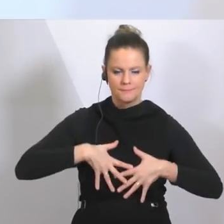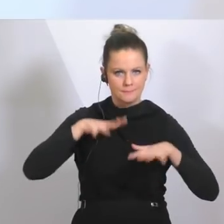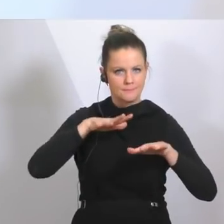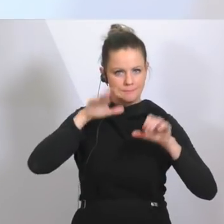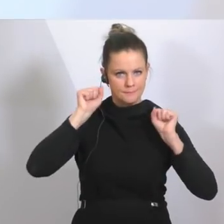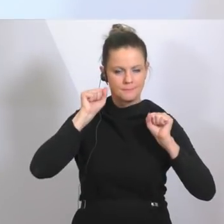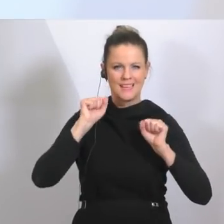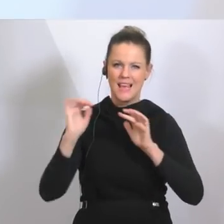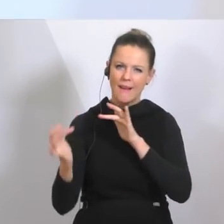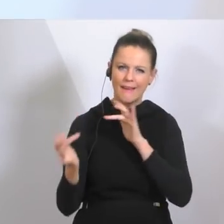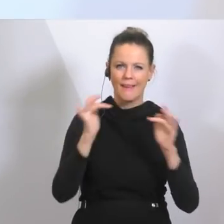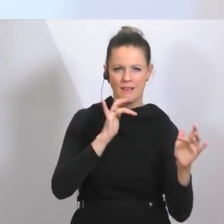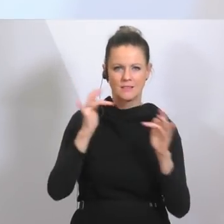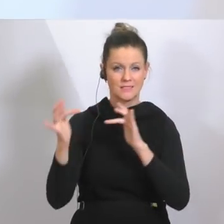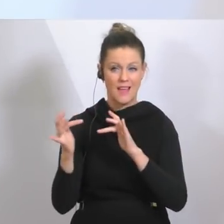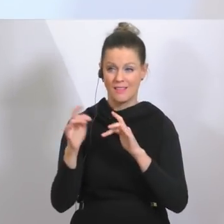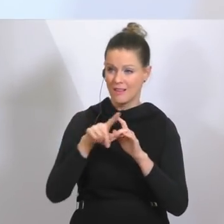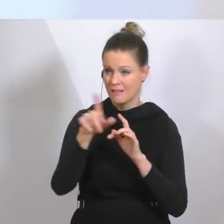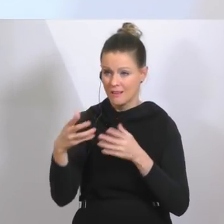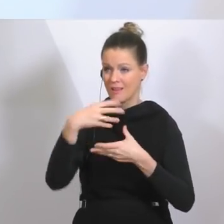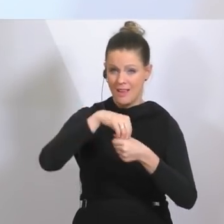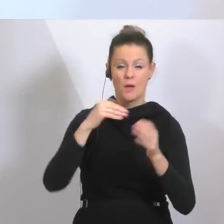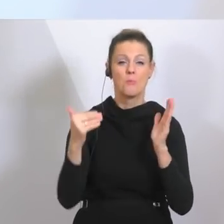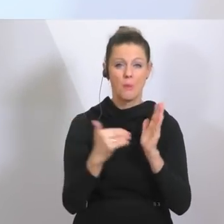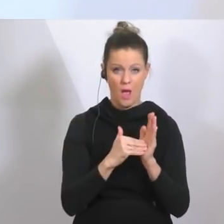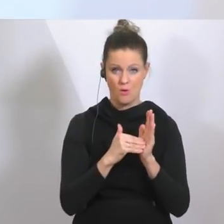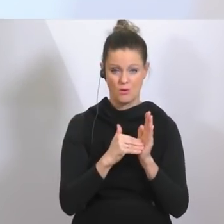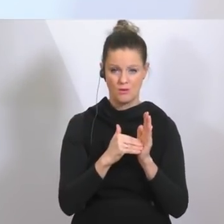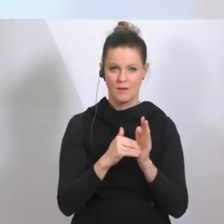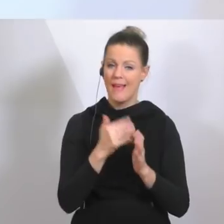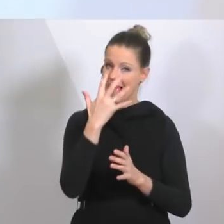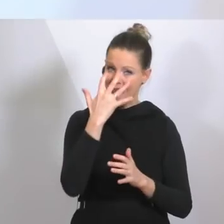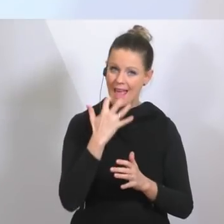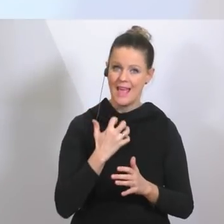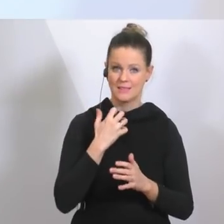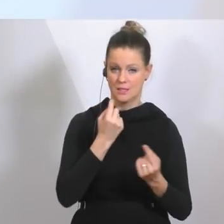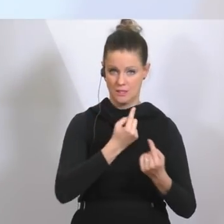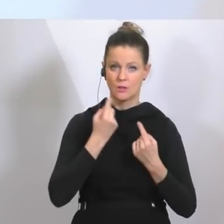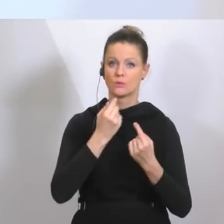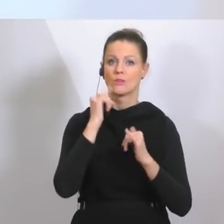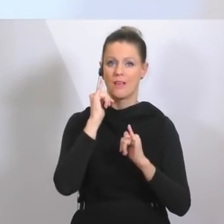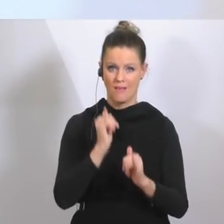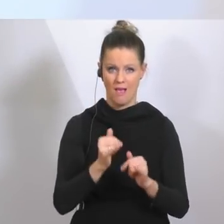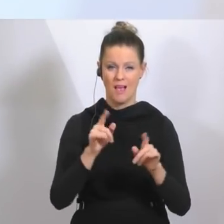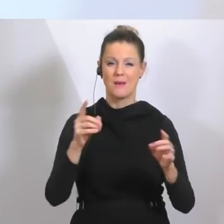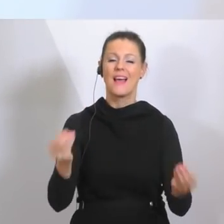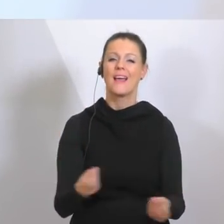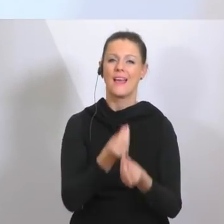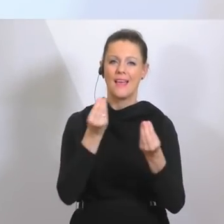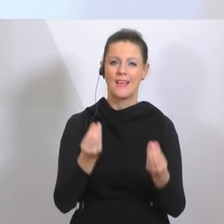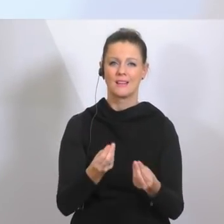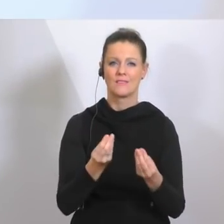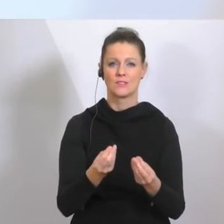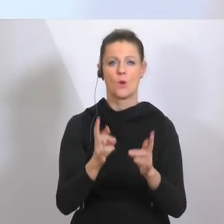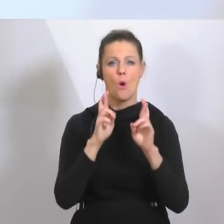in dieser Situation. Es ist nach wie vor eine ernste Situation, aber ein Hoffnungsschimmer ist jetzt da, vor allem der